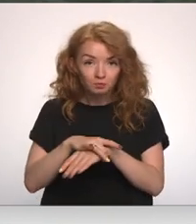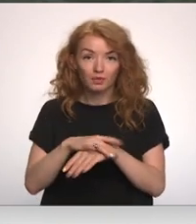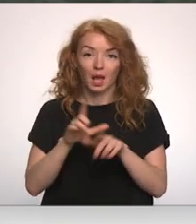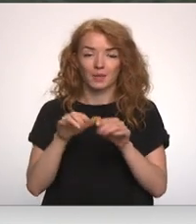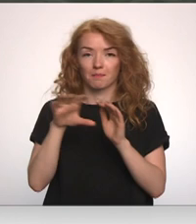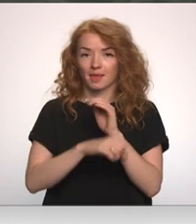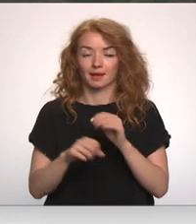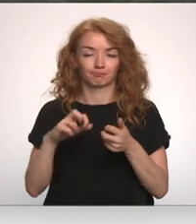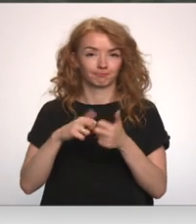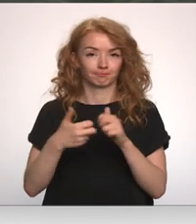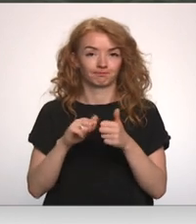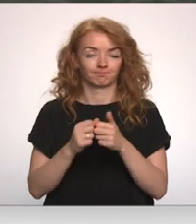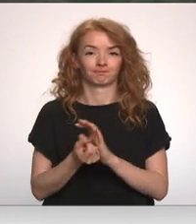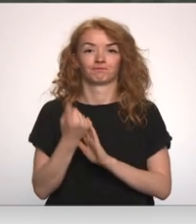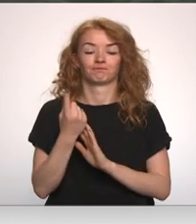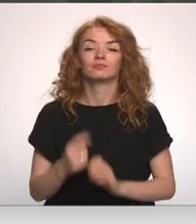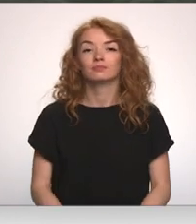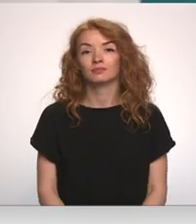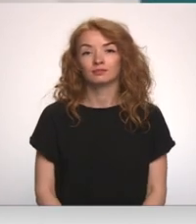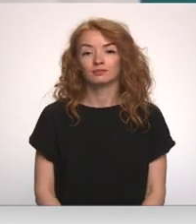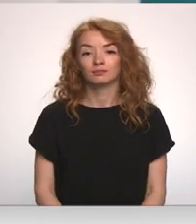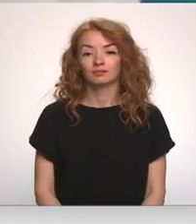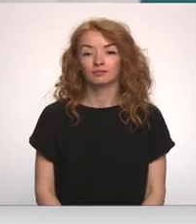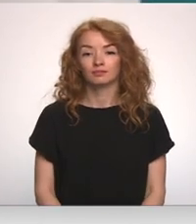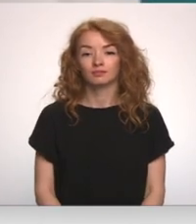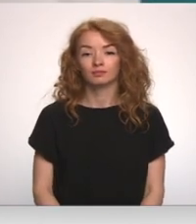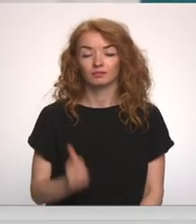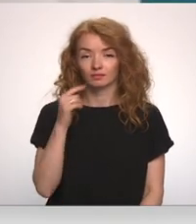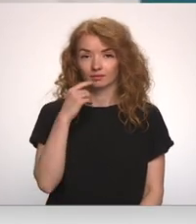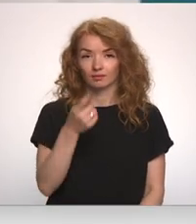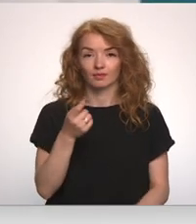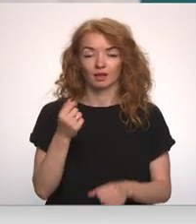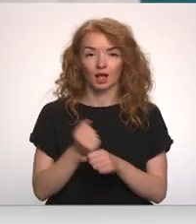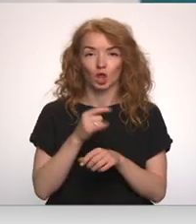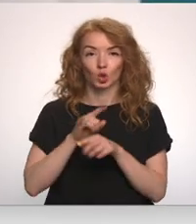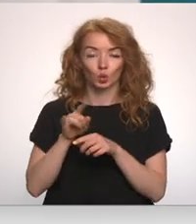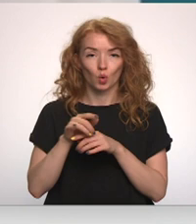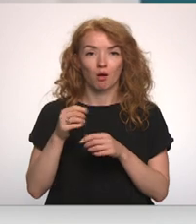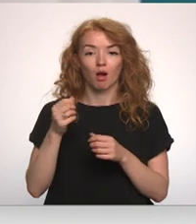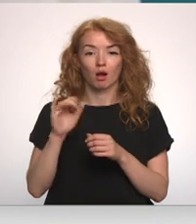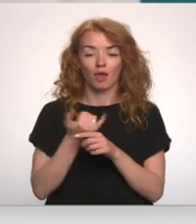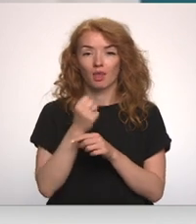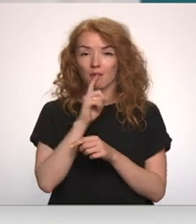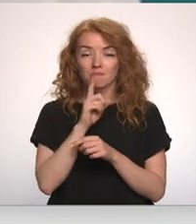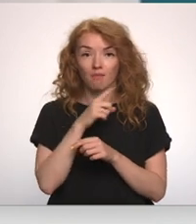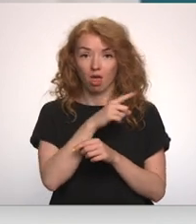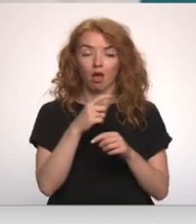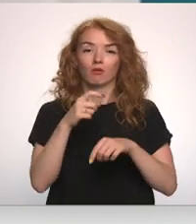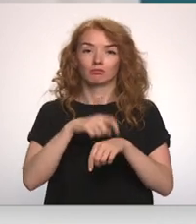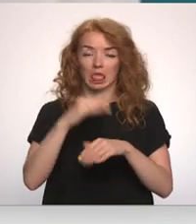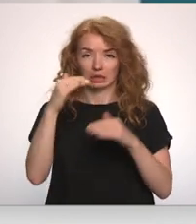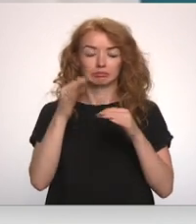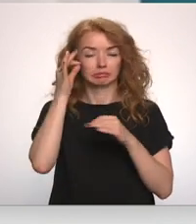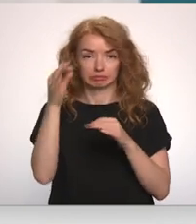beigās īsi pirms beidzamajām pārbaudēm. Piem tukumu auto, gan Liepājas autosparkas paspēja iekļauties tajā